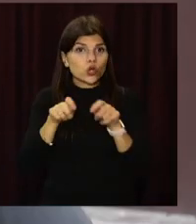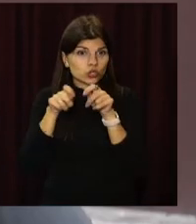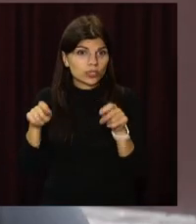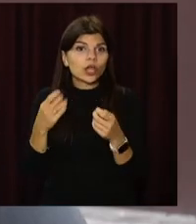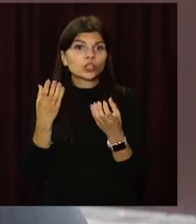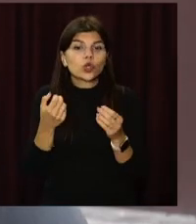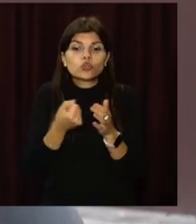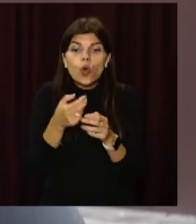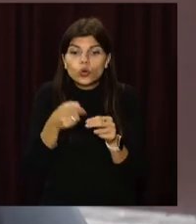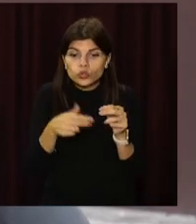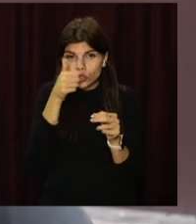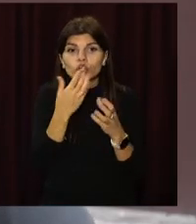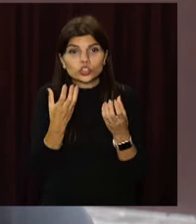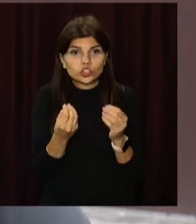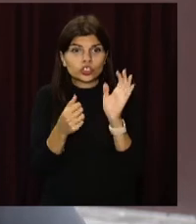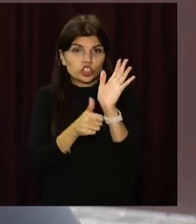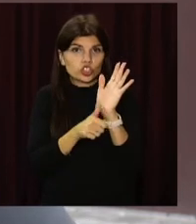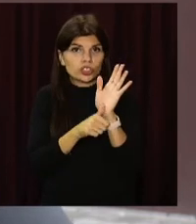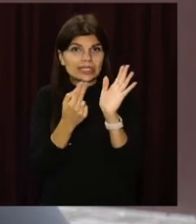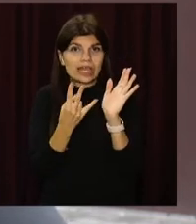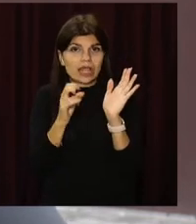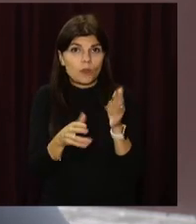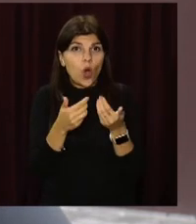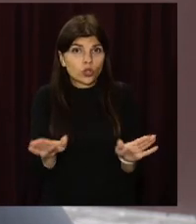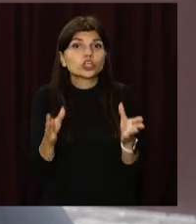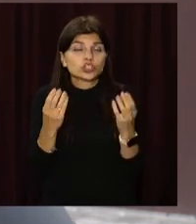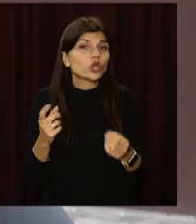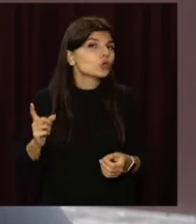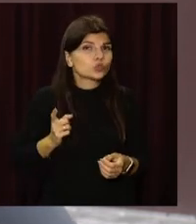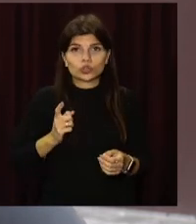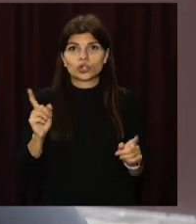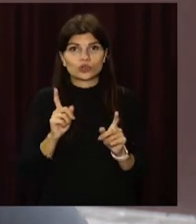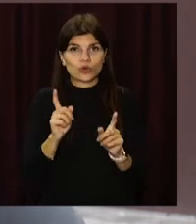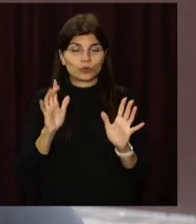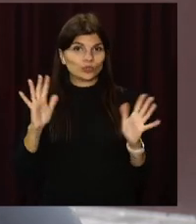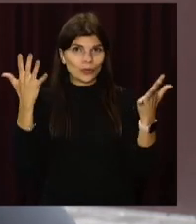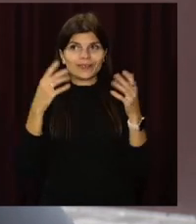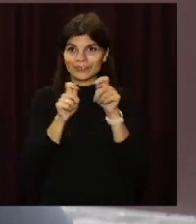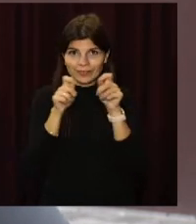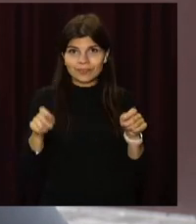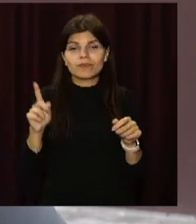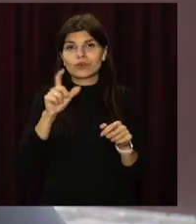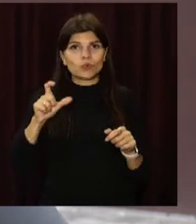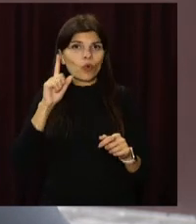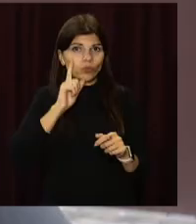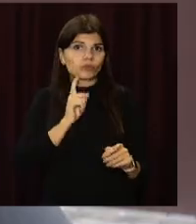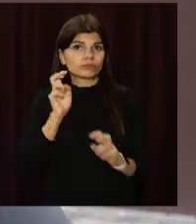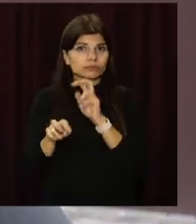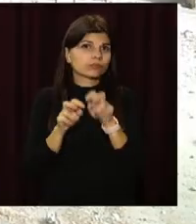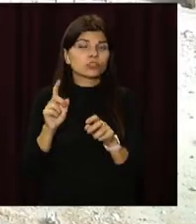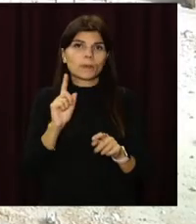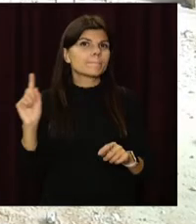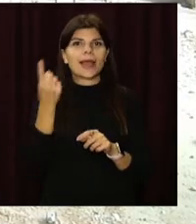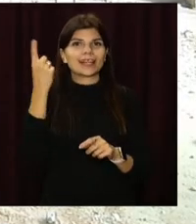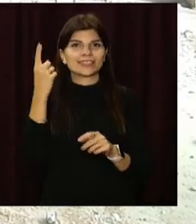залишилося до кінця року відкрити ще 6 ЦНАПів, і ми дуже чекаємо ці події для того, щоб також бути першими в Україні.